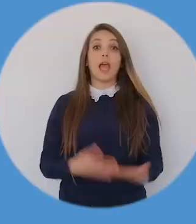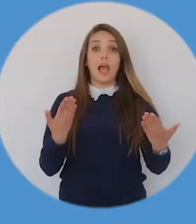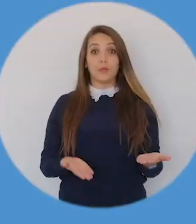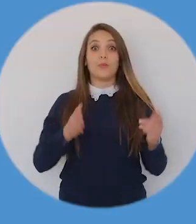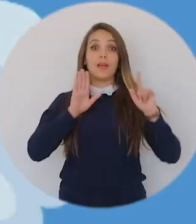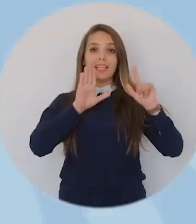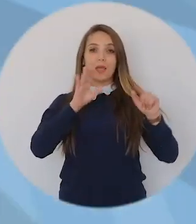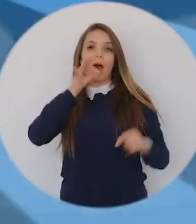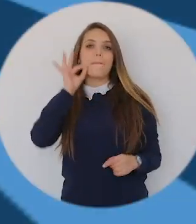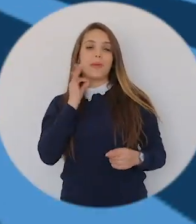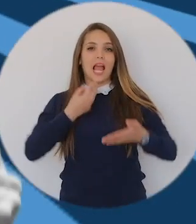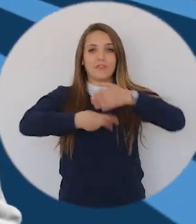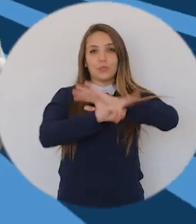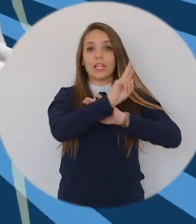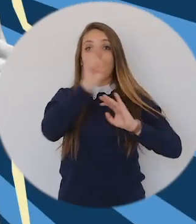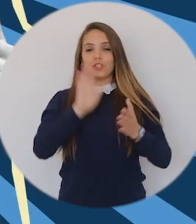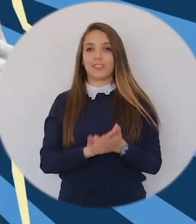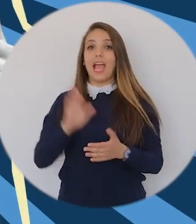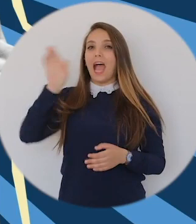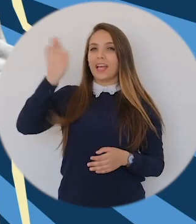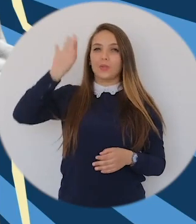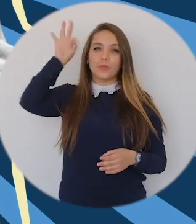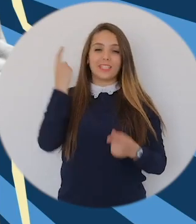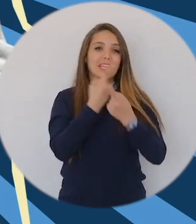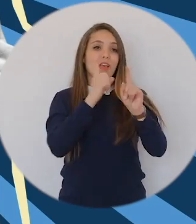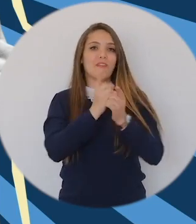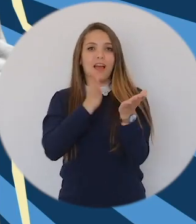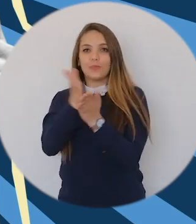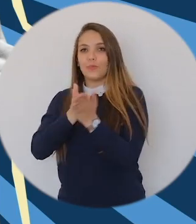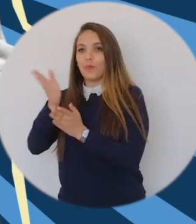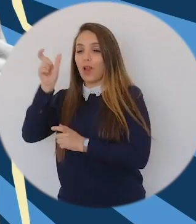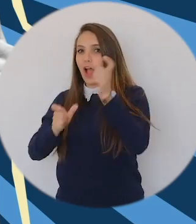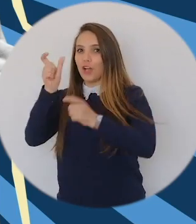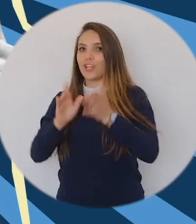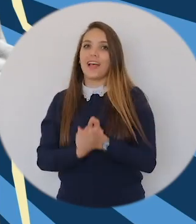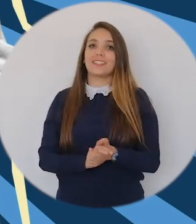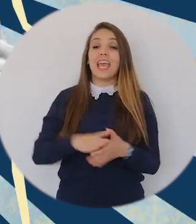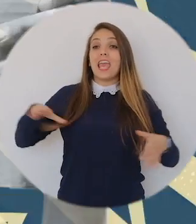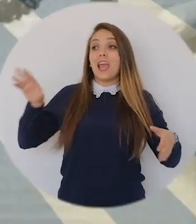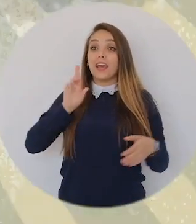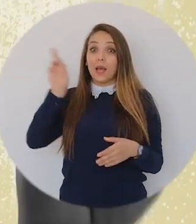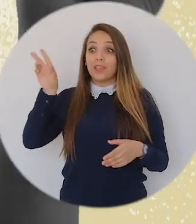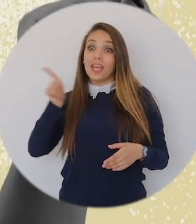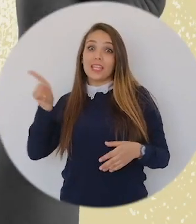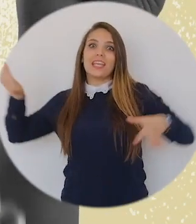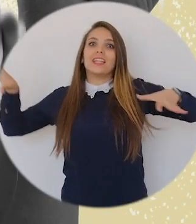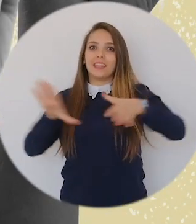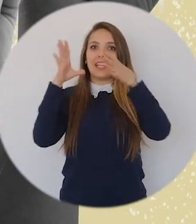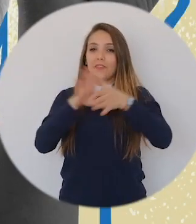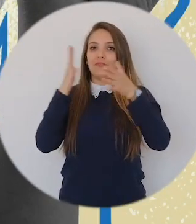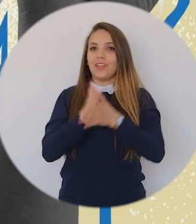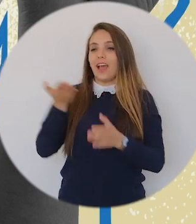اليوم سبعمائة الفين وثلاثة وعشرين الرابطة التونسية للدفاع عن حقوق الإنسان تحتفل بالذكرى ستة واربعين لتأسيسها تقريباً